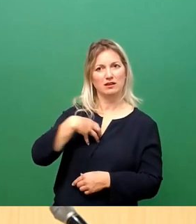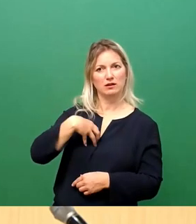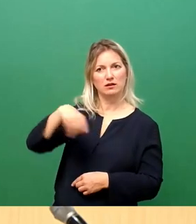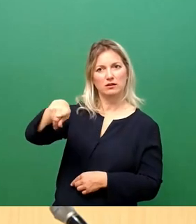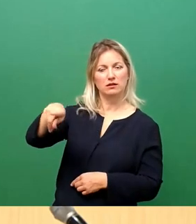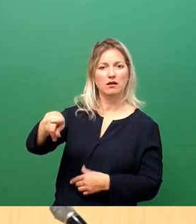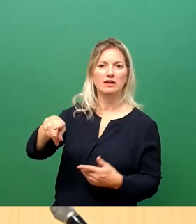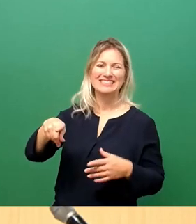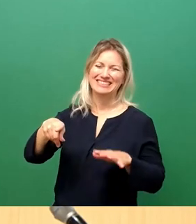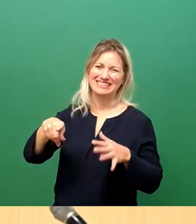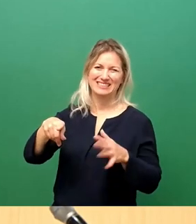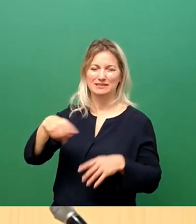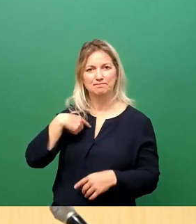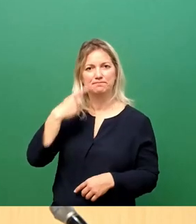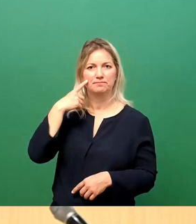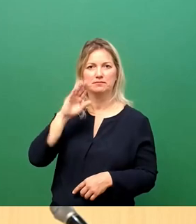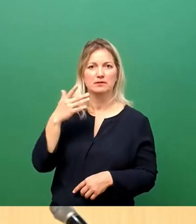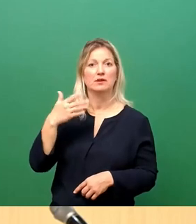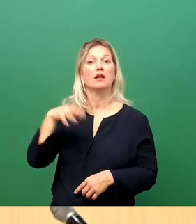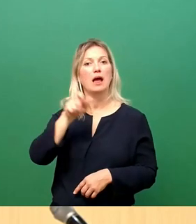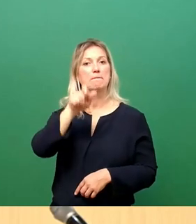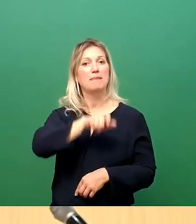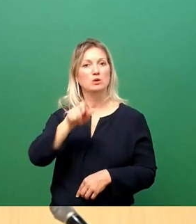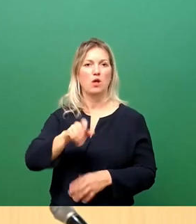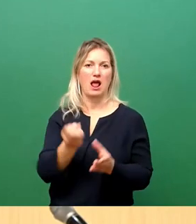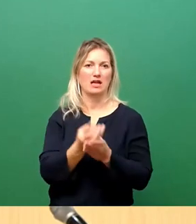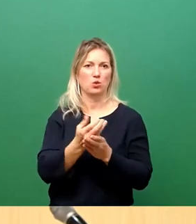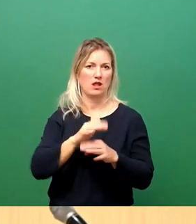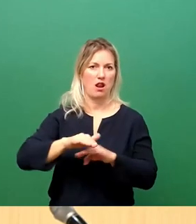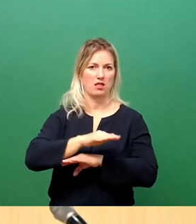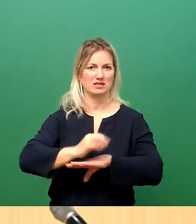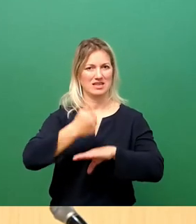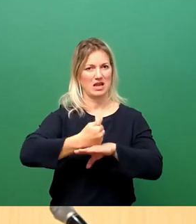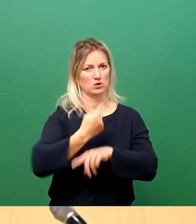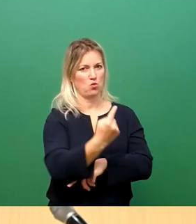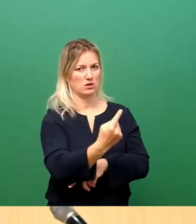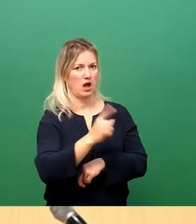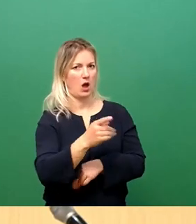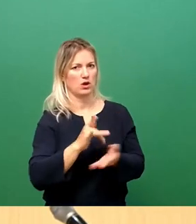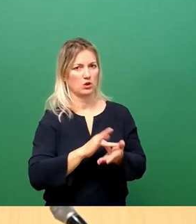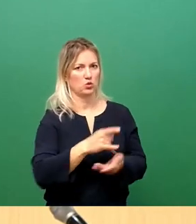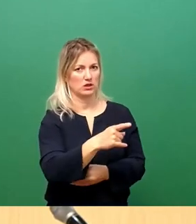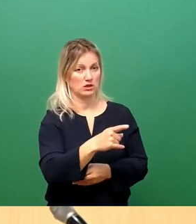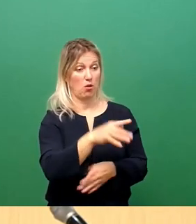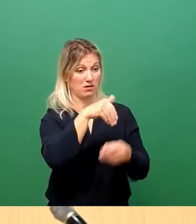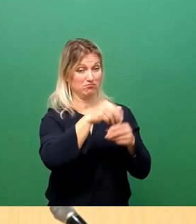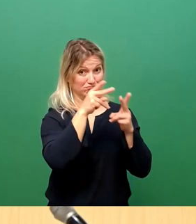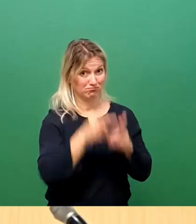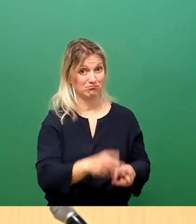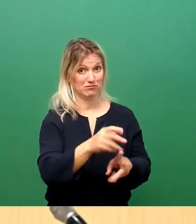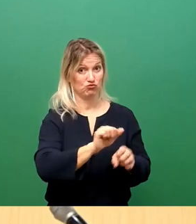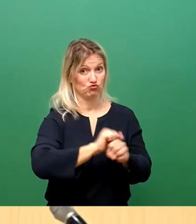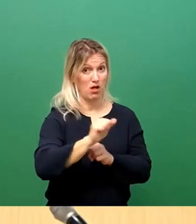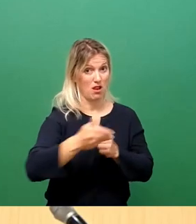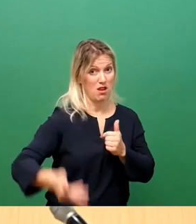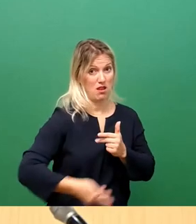zumindest meinem Eindruck nach maßgeblich mit den Personalressourcen einer Landesdirektion zusammen, der Frage, wie schnell dort tatsächlich Sachen auch vorangetrieben